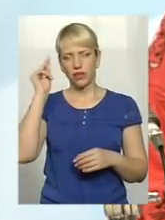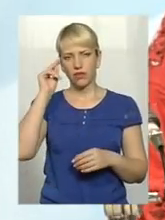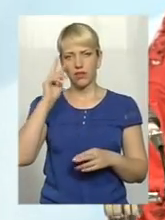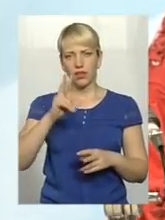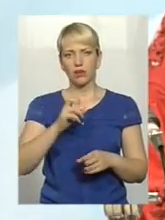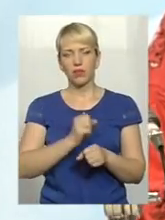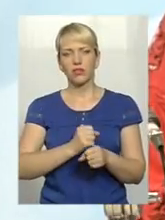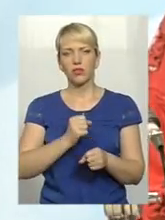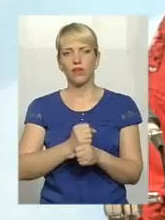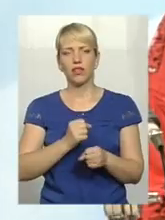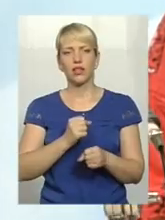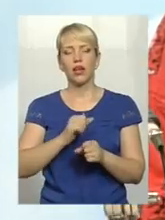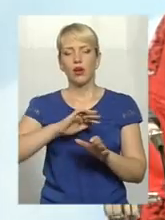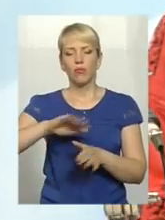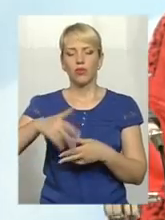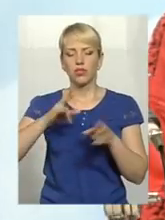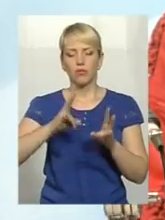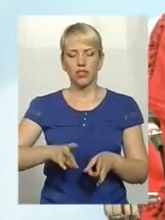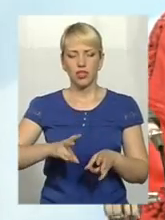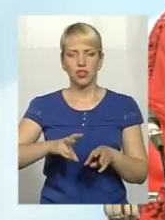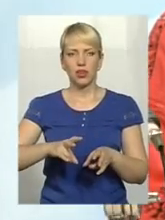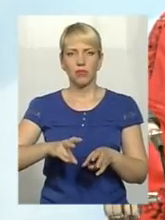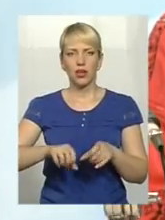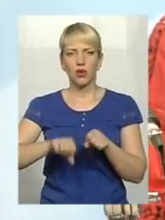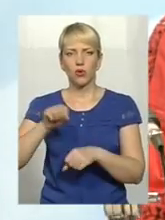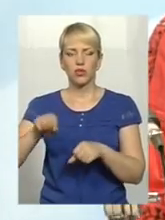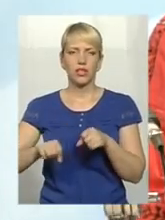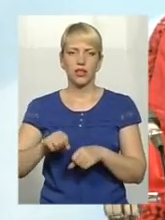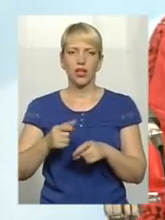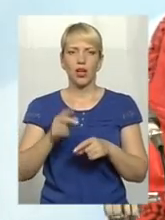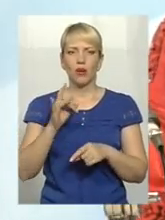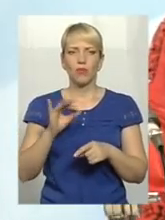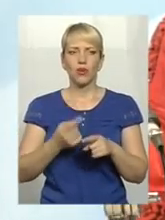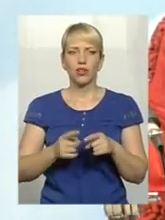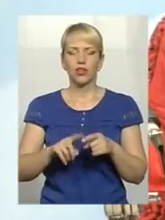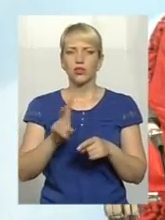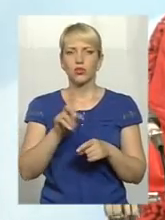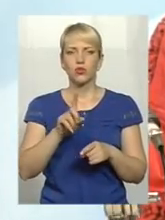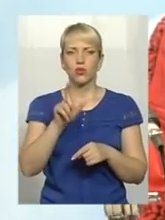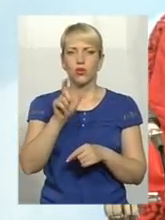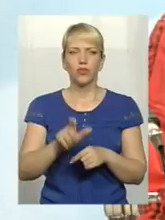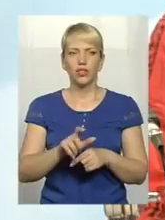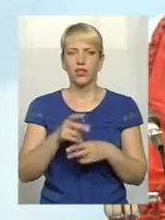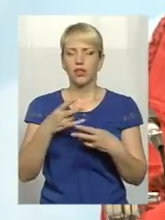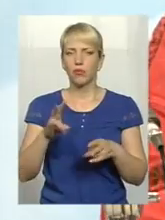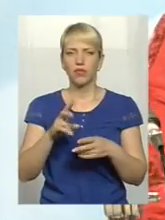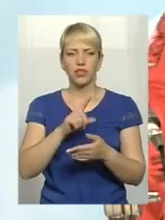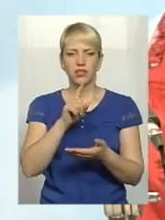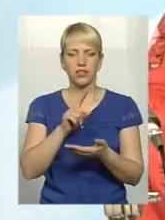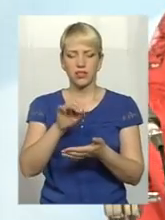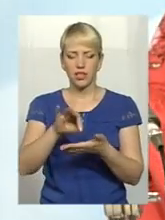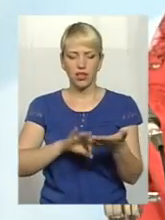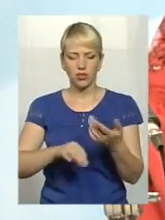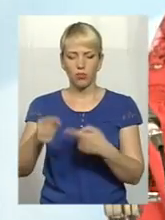працювати з посттравматичними розладами, про те, що, мабуть, не одразу має людина повернутися в сім'ю, а має бути